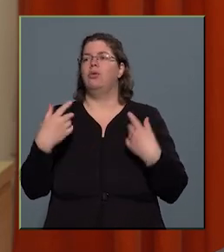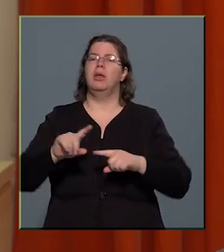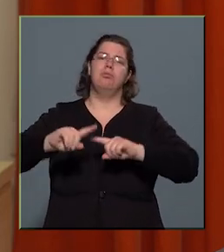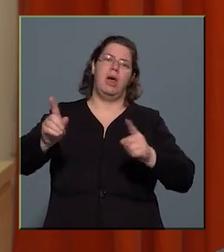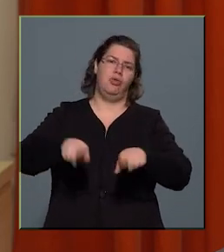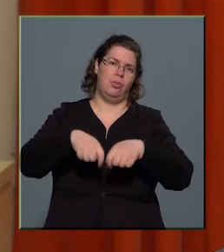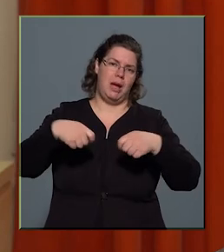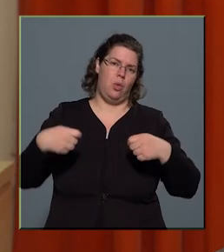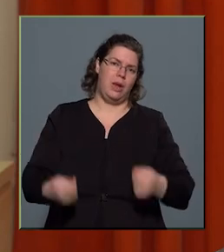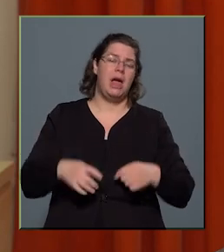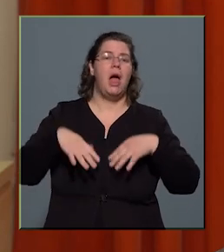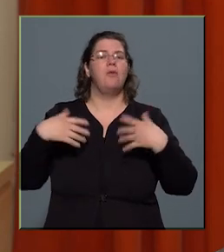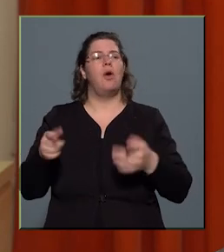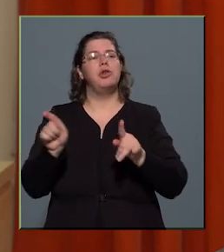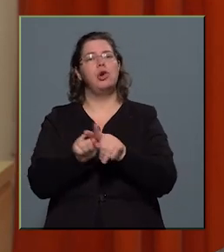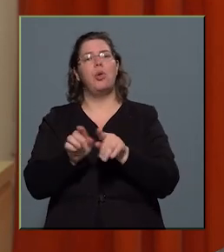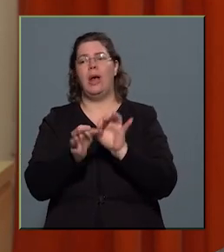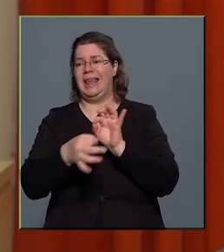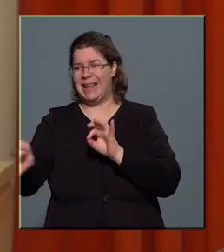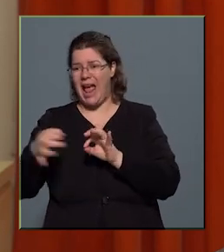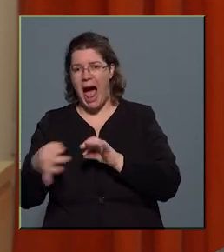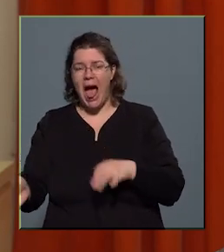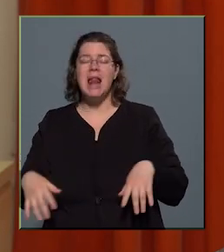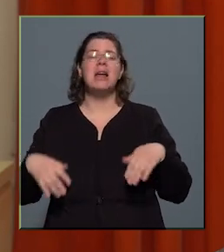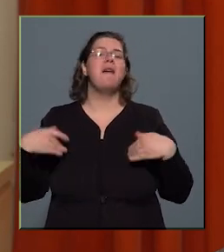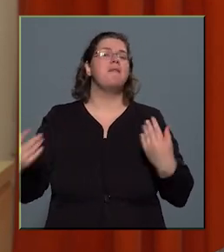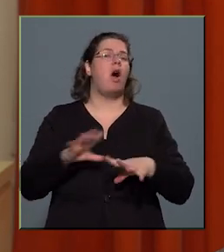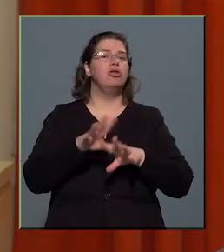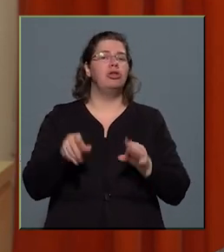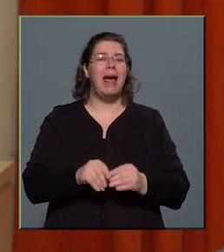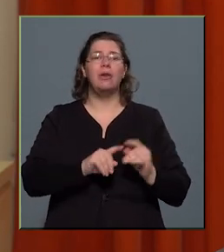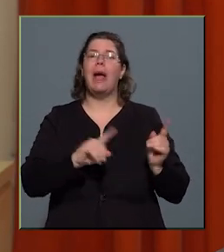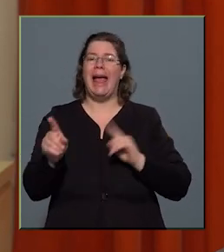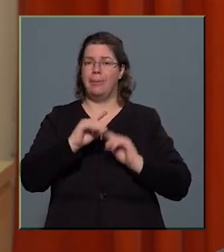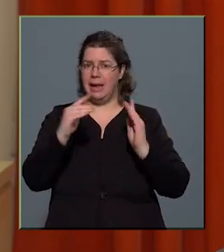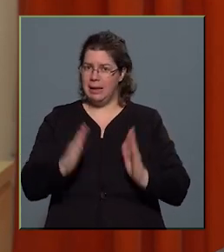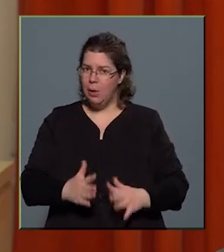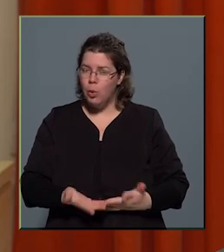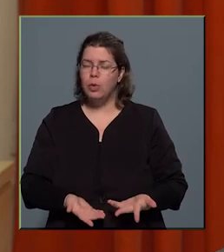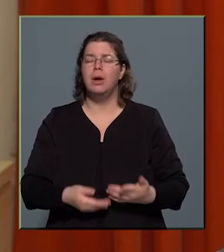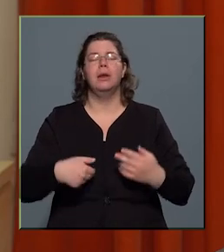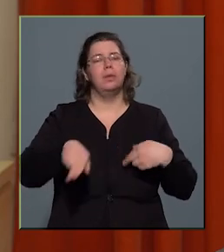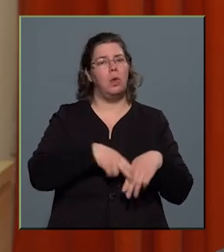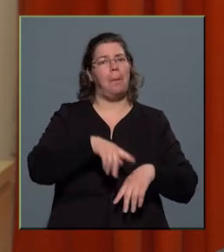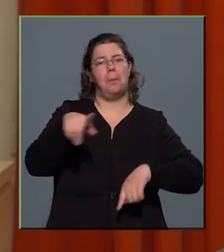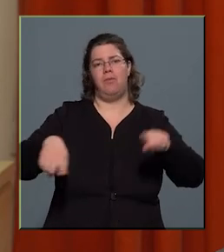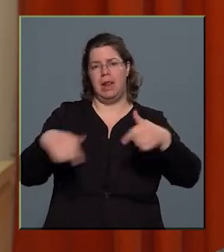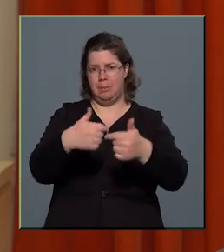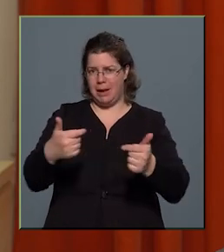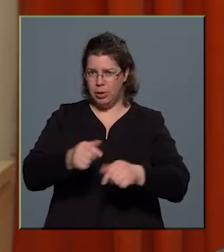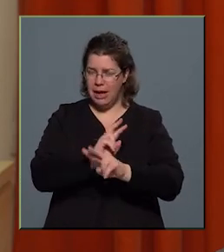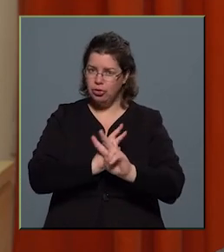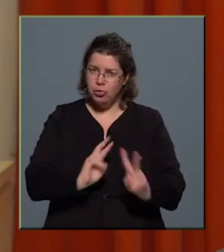megoldás felé, vagy rokoni szálak, vagy családok átmeneti otthonat. Többféle megoldás van, de